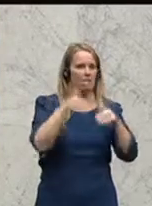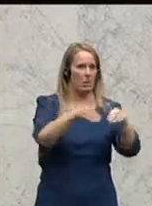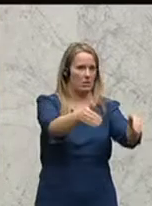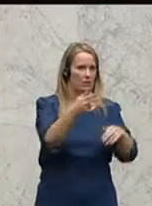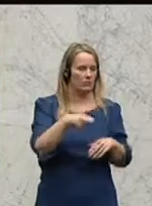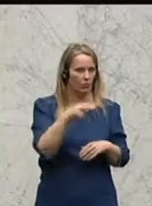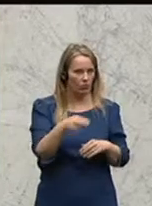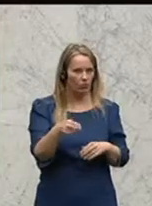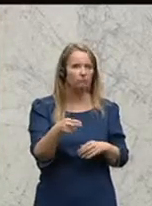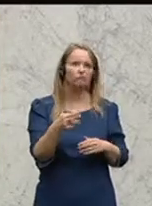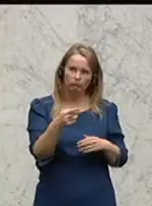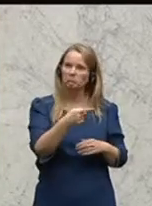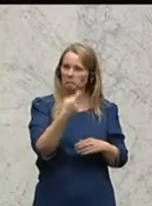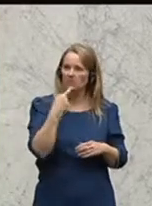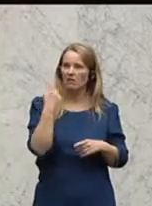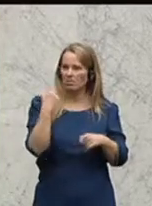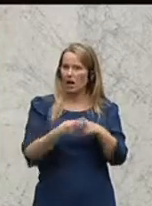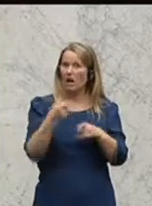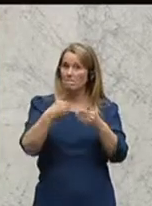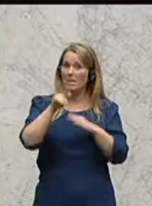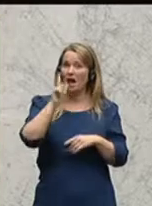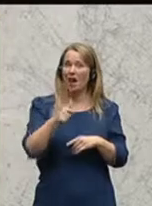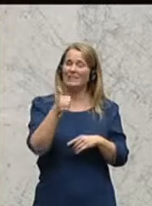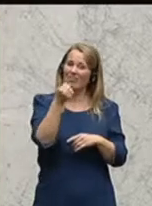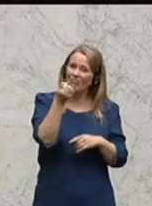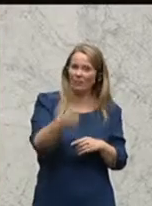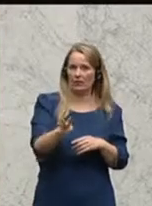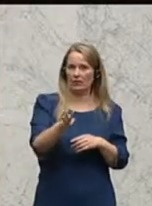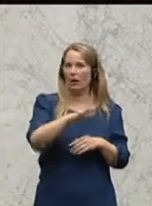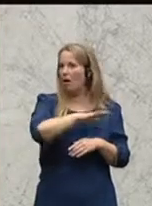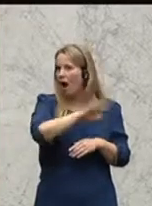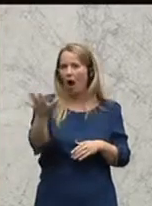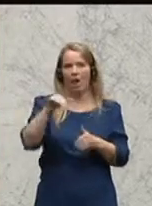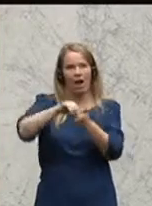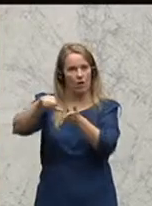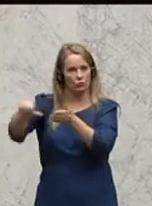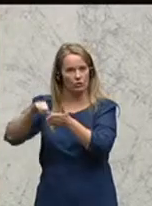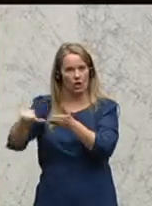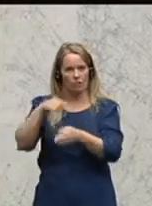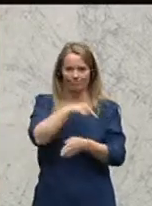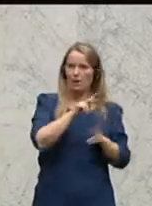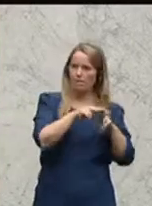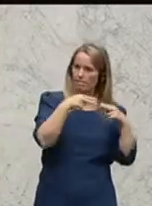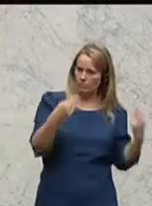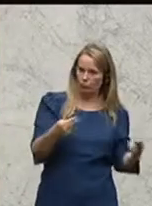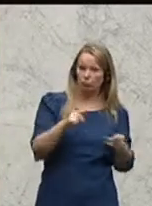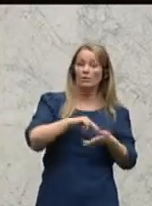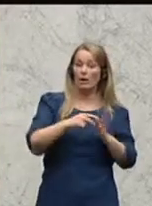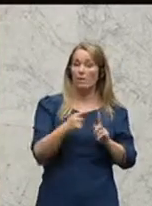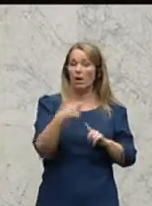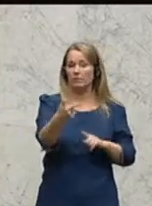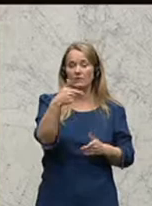Euro. Und dies entspricht einem Anteil von mehr als einem Viertel aller Auszahlungen des Bundes, geplant im Jahr